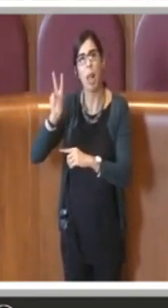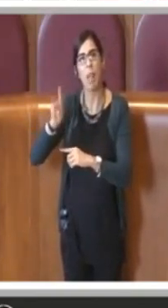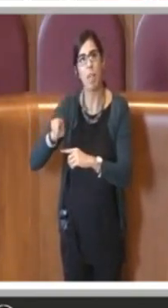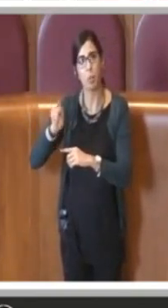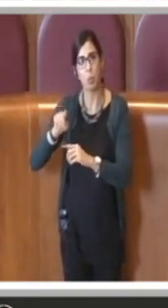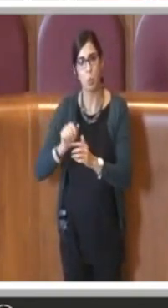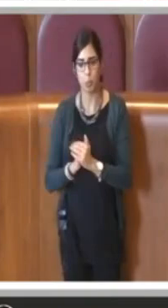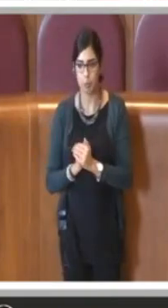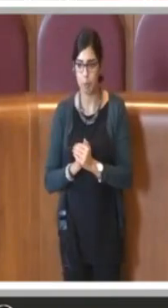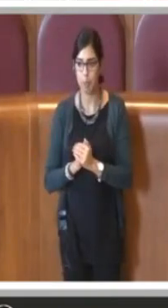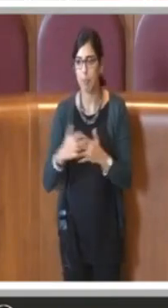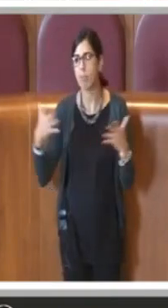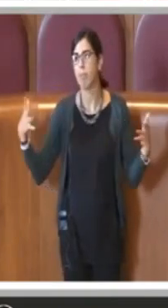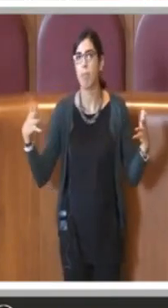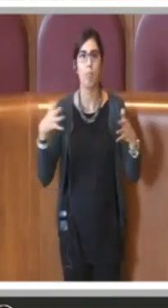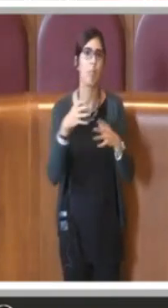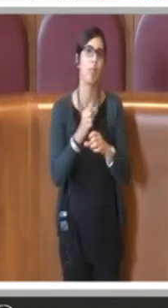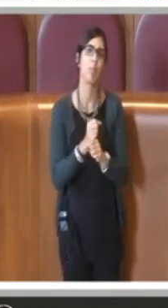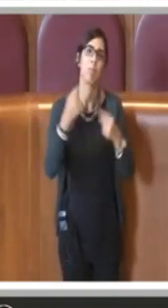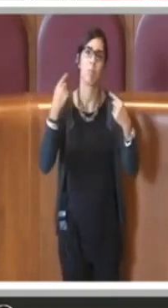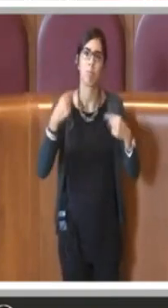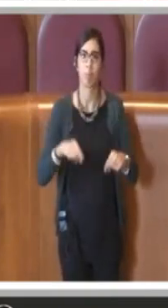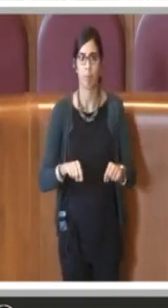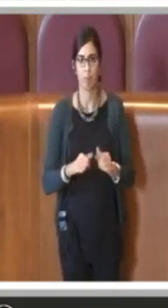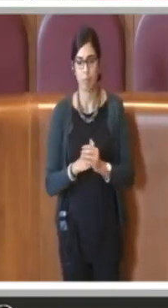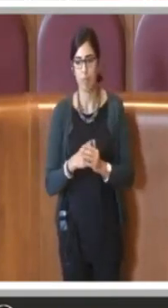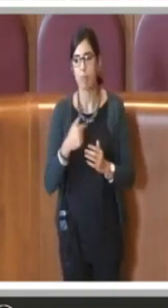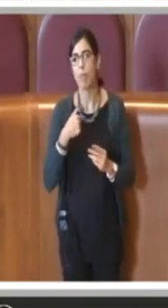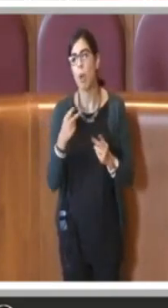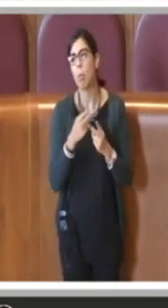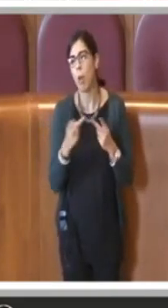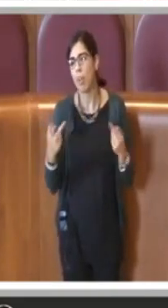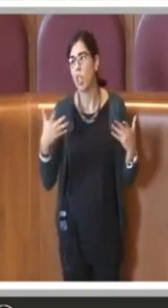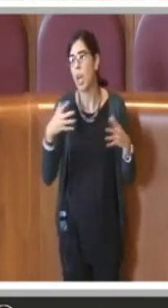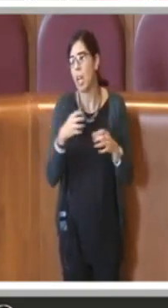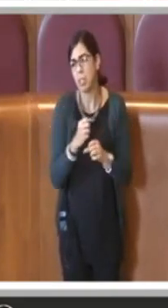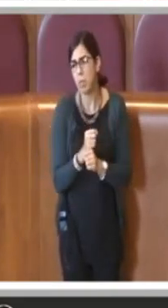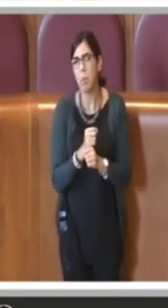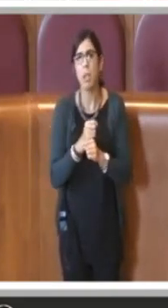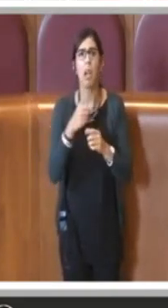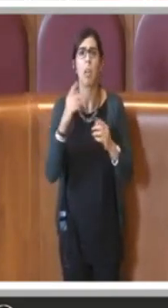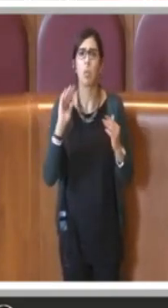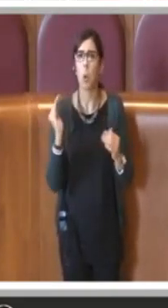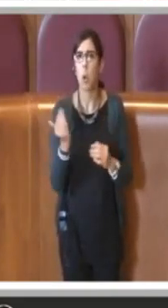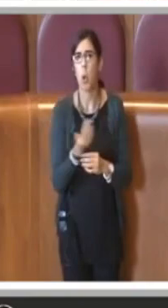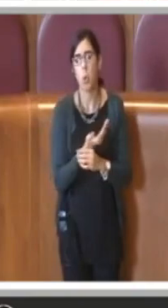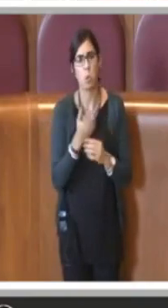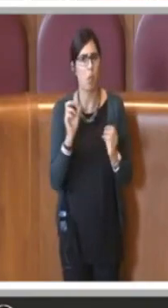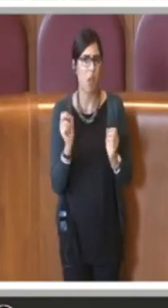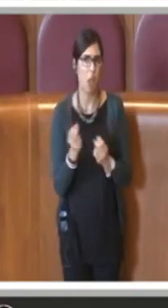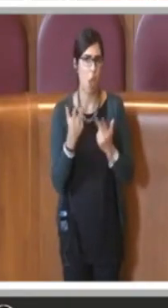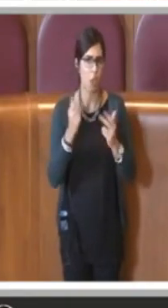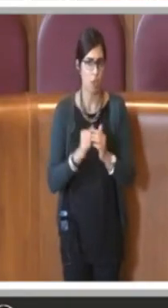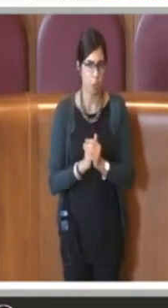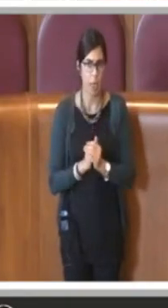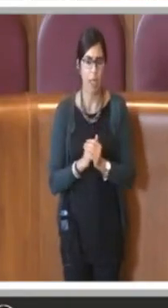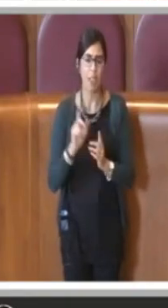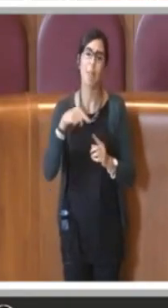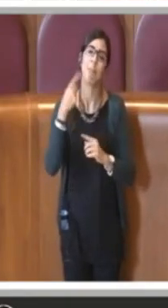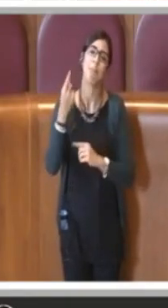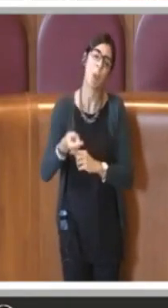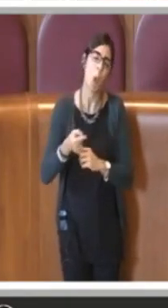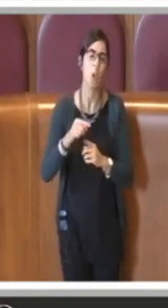In breve sintesi ho cercato di riassumere il tutto il più rapidamente possibile quindi poi interverrò